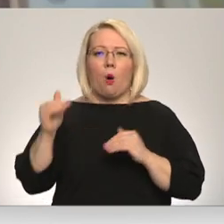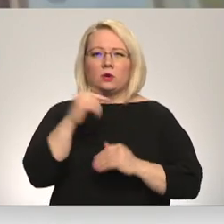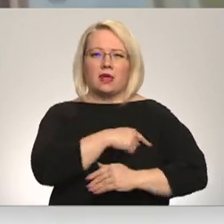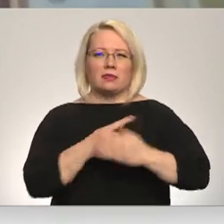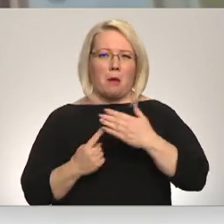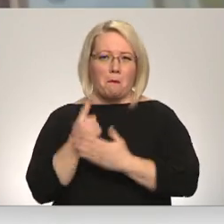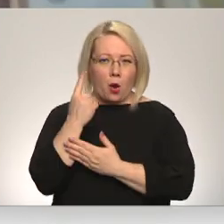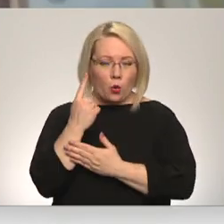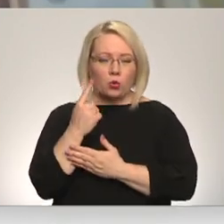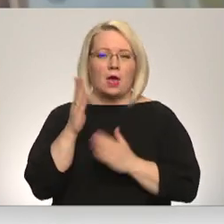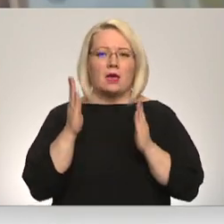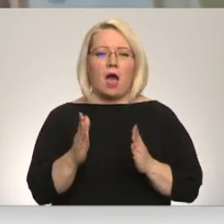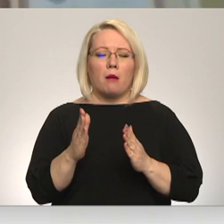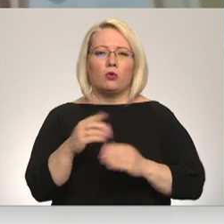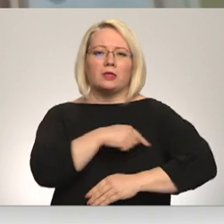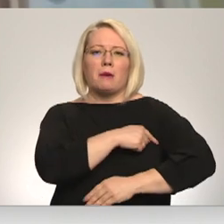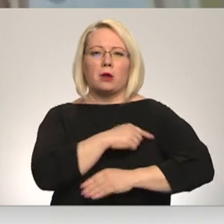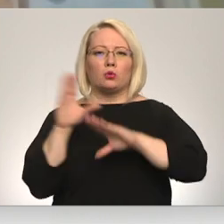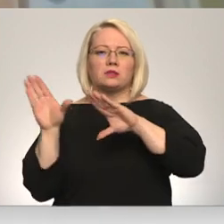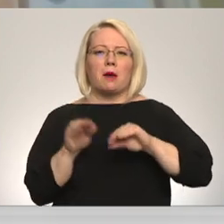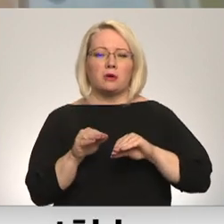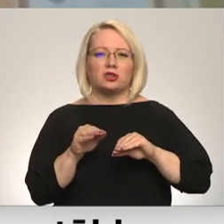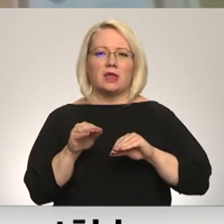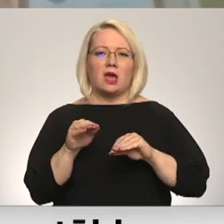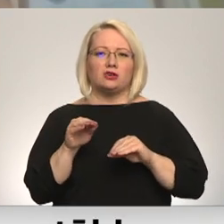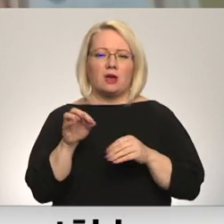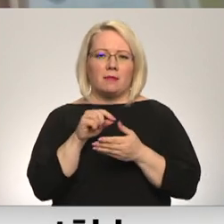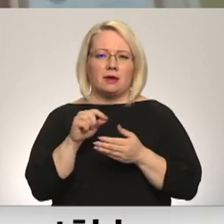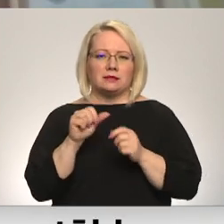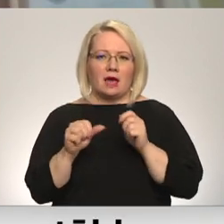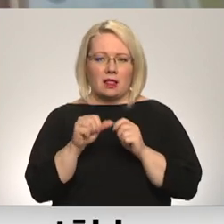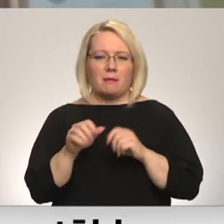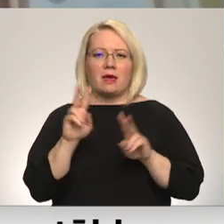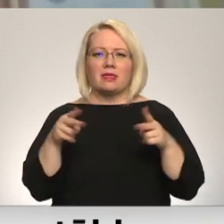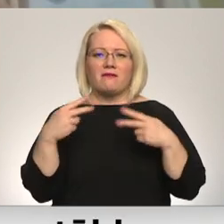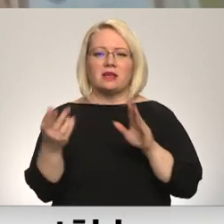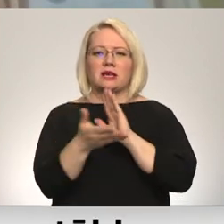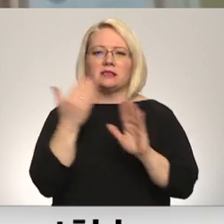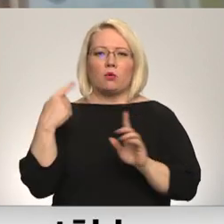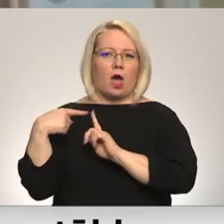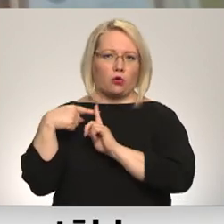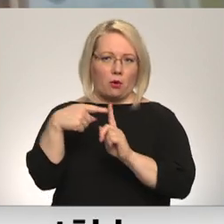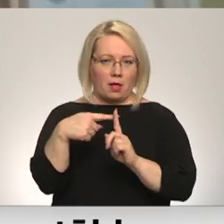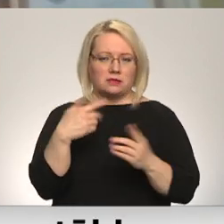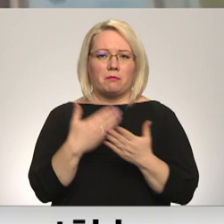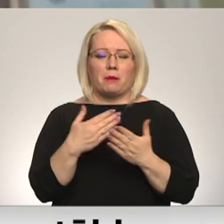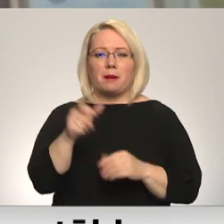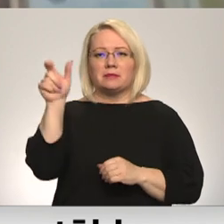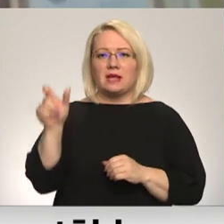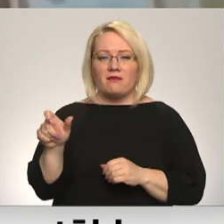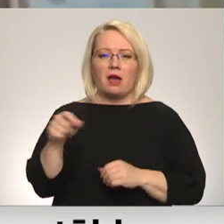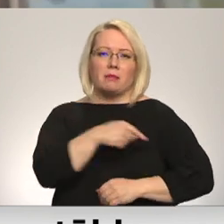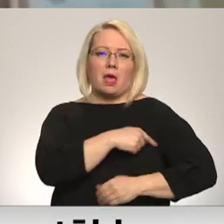temperatūru samazinošiem līdzekļiem mājās, lai nevajadzētu saukt NMPL, cilvēkam piemēram 38